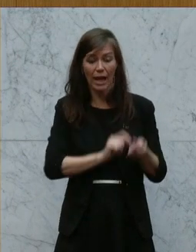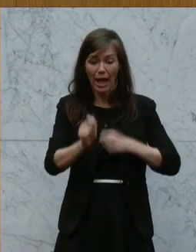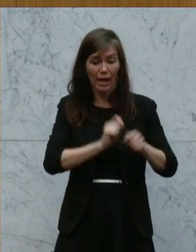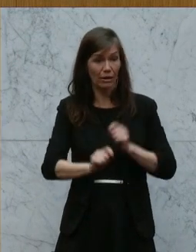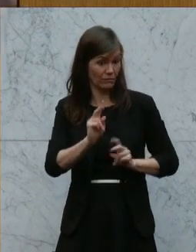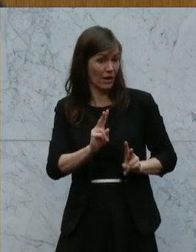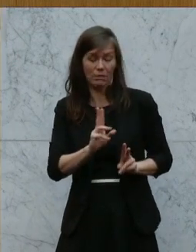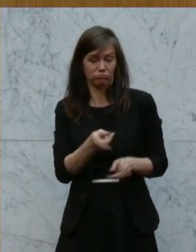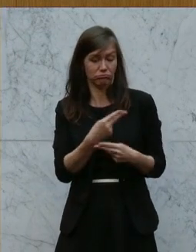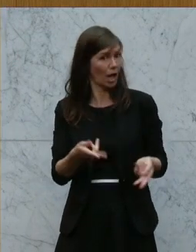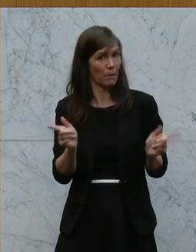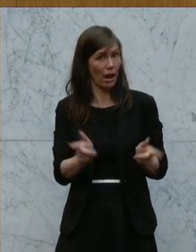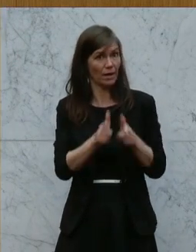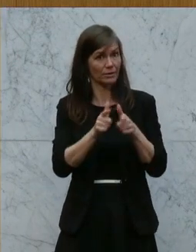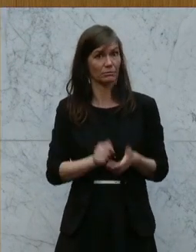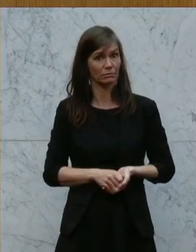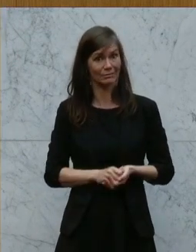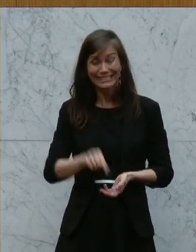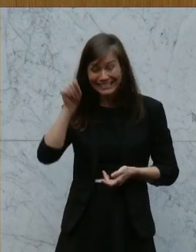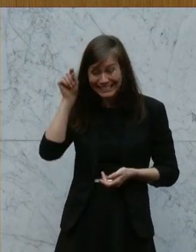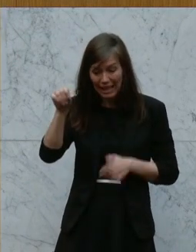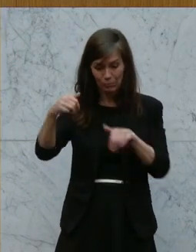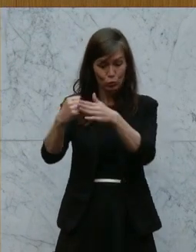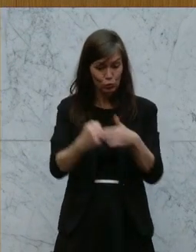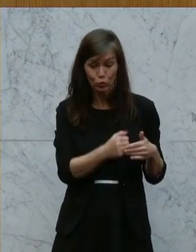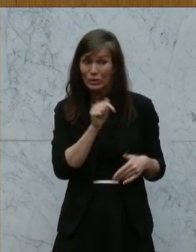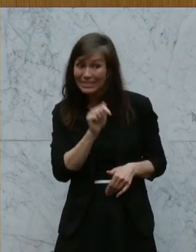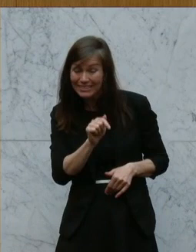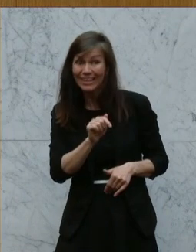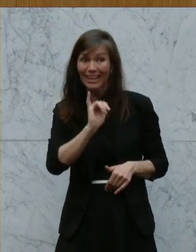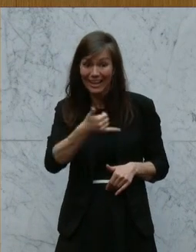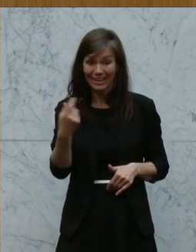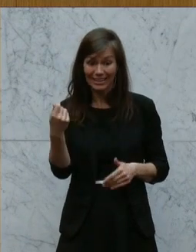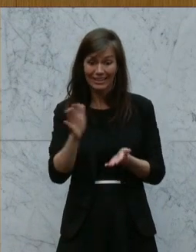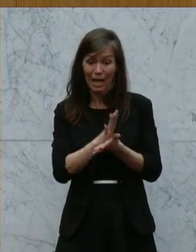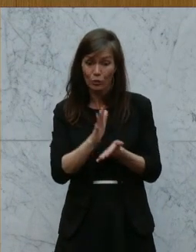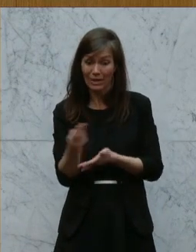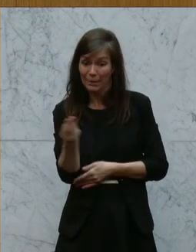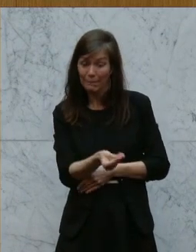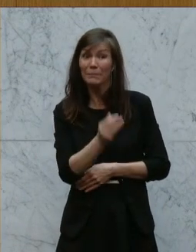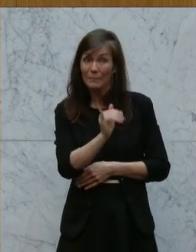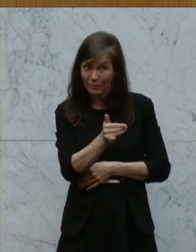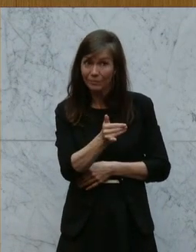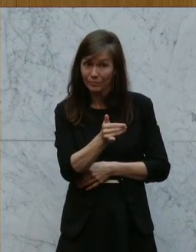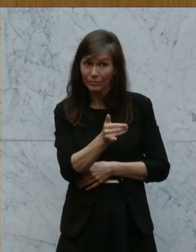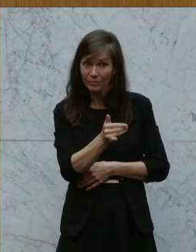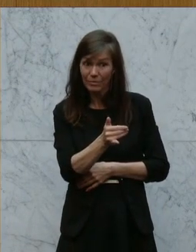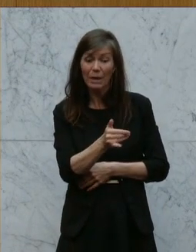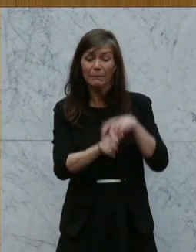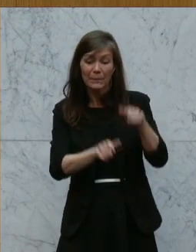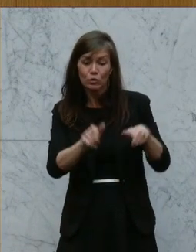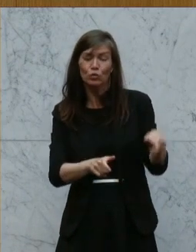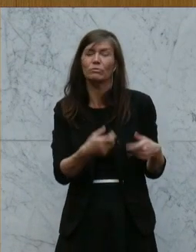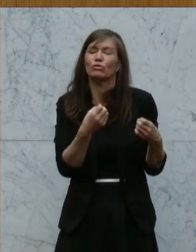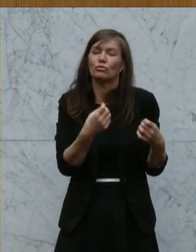nicht leisten konnten. Da hätten sie unterstützen müssen. Genau dort, bei den schwächsten Menschen in